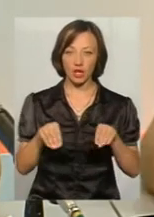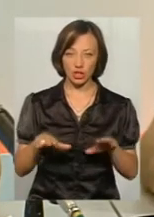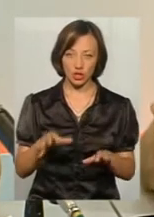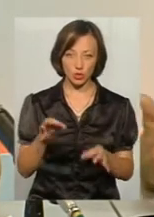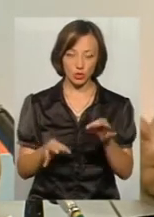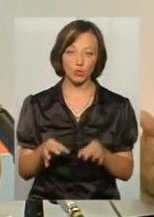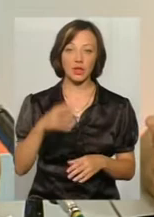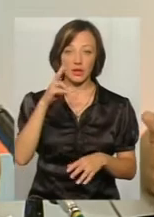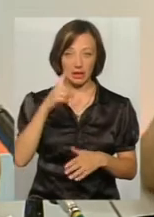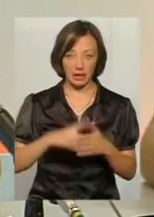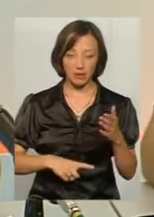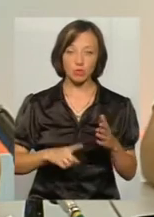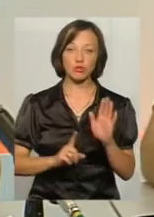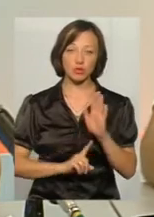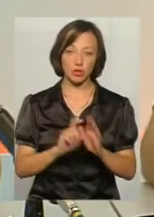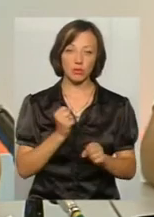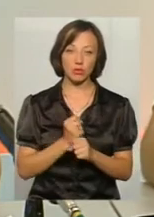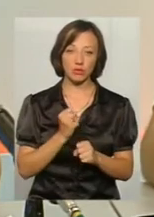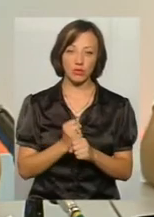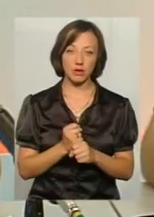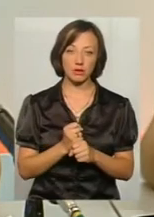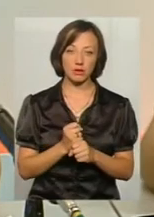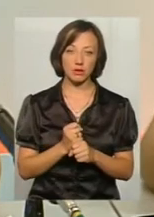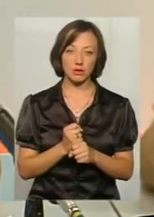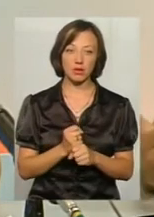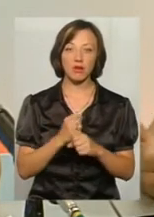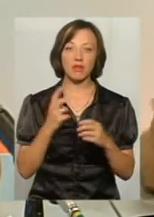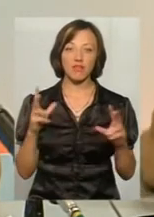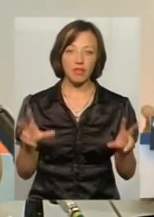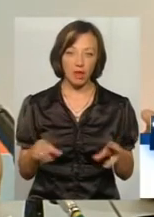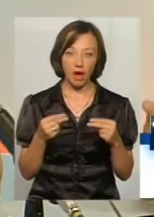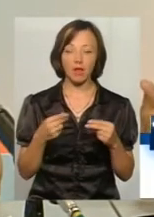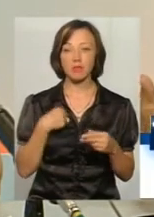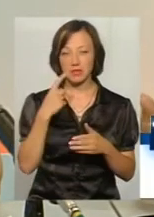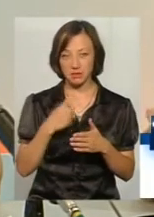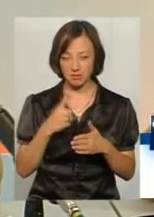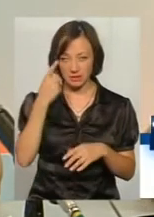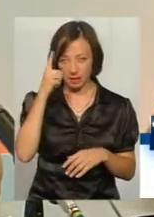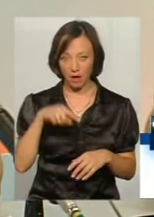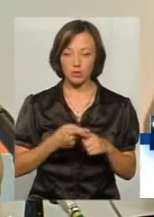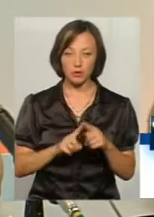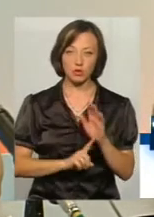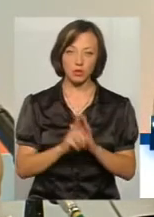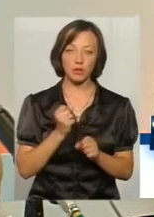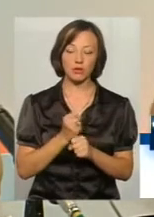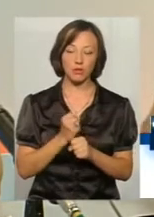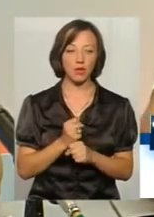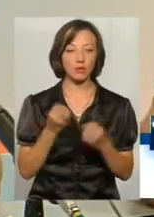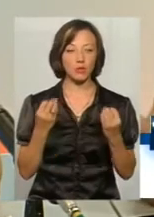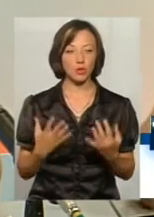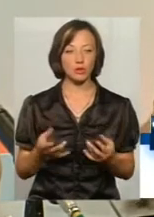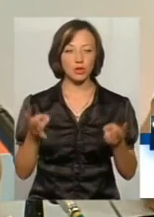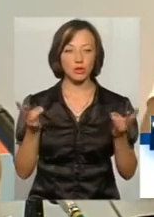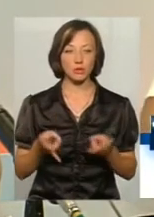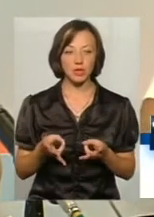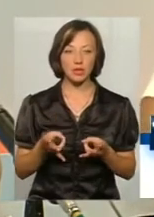Надіємося, що інститут запрацює вдало. Ми не надіємося, ми знаємо, що він запрацює. Просто для цього